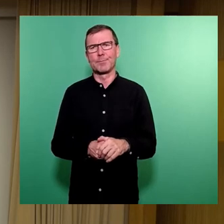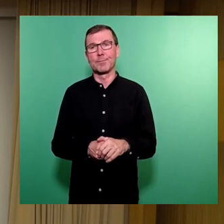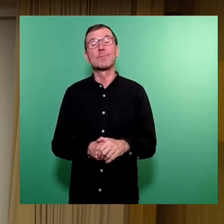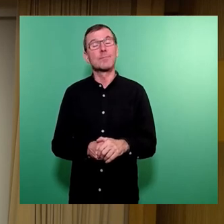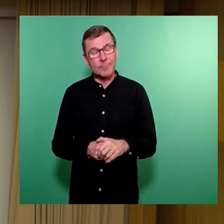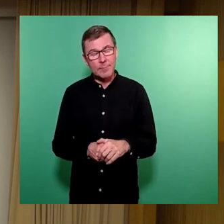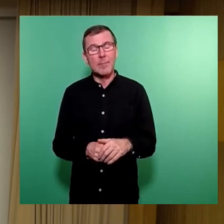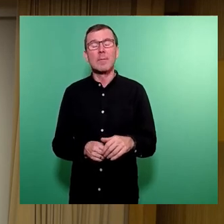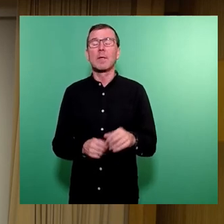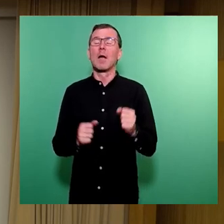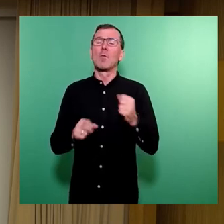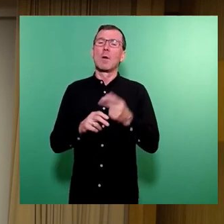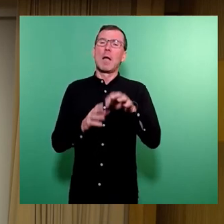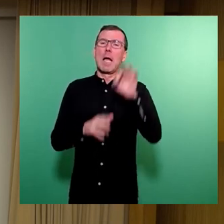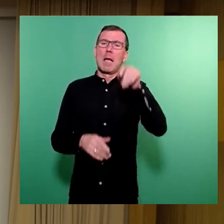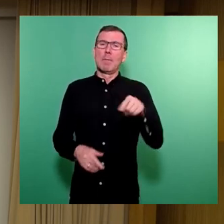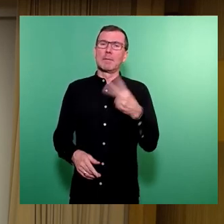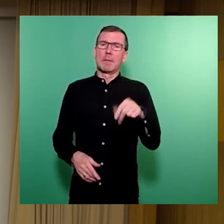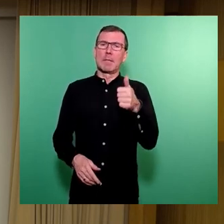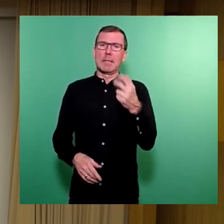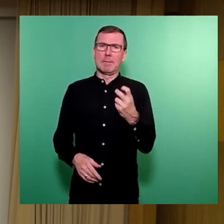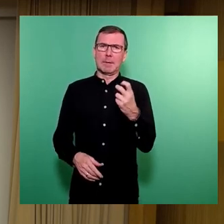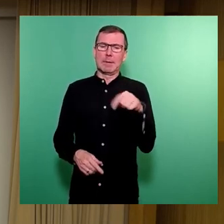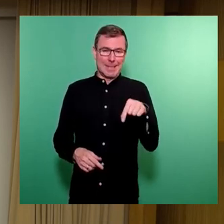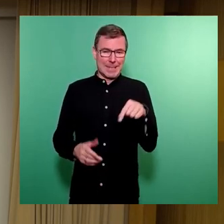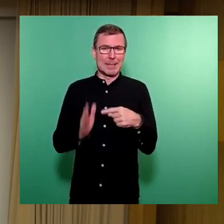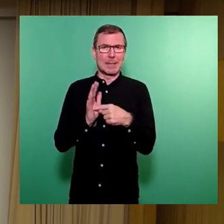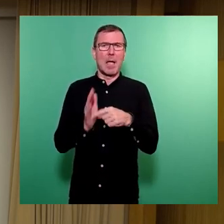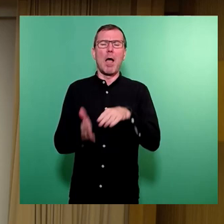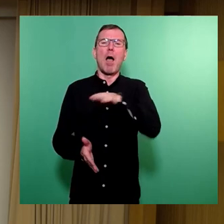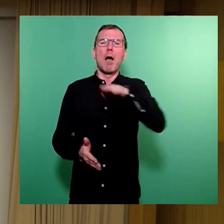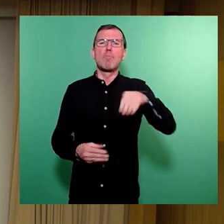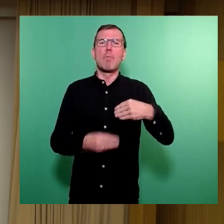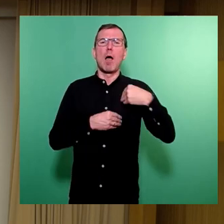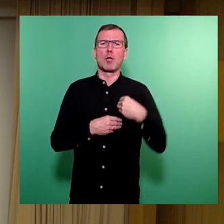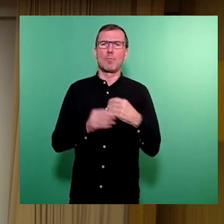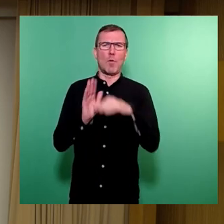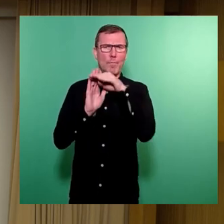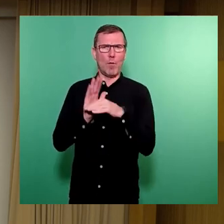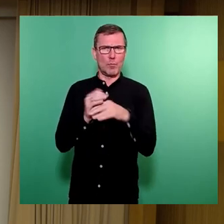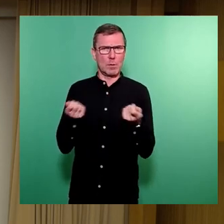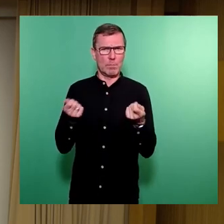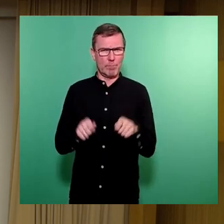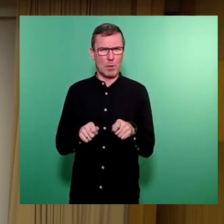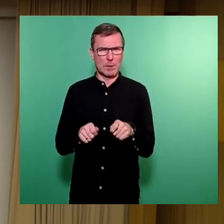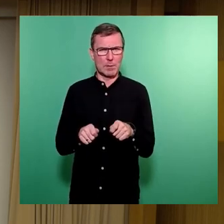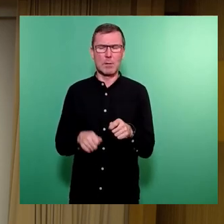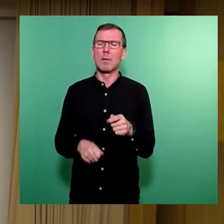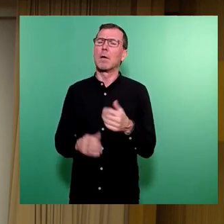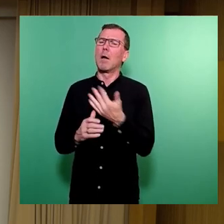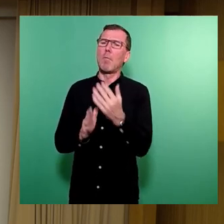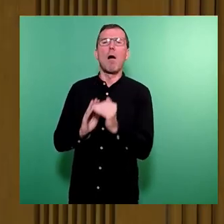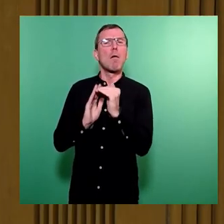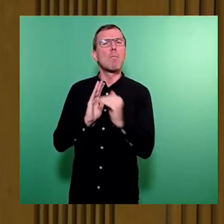März 2021 wurde ja die jetzt gültige Parkgebührenverordnung in der Stadt beschlossen. Die hatte ein paar mehr Punkte drin stehen,